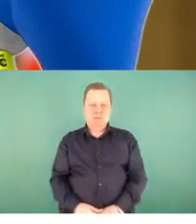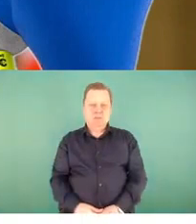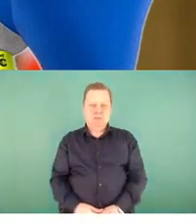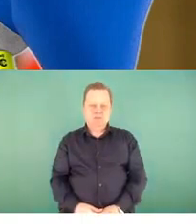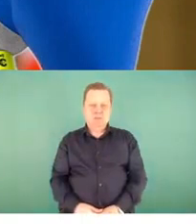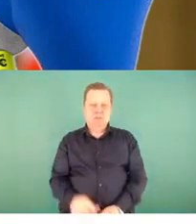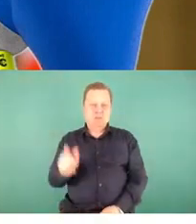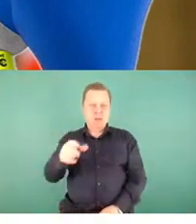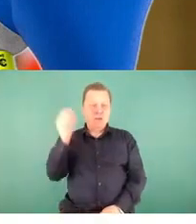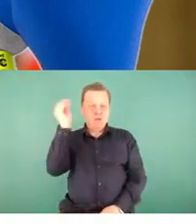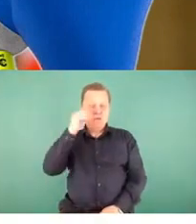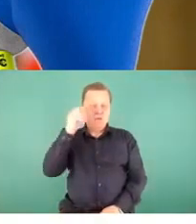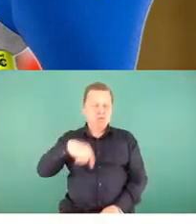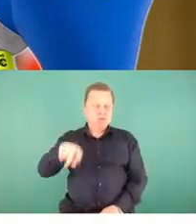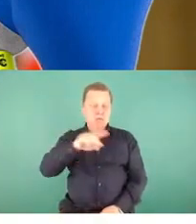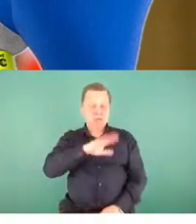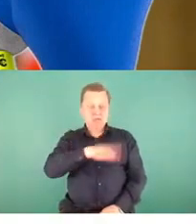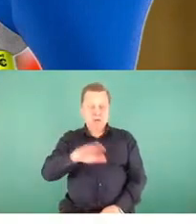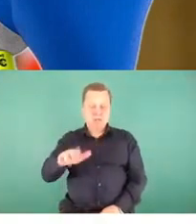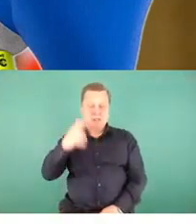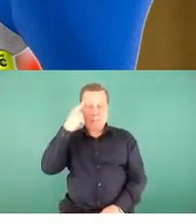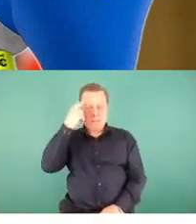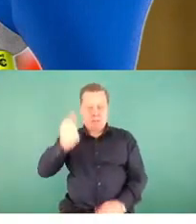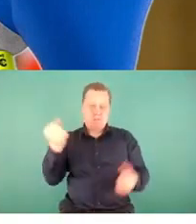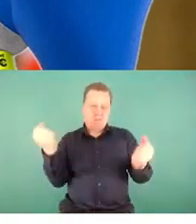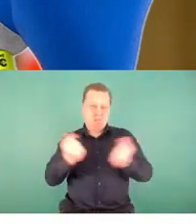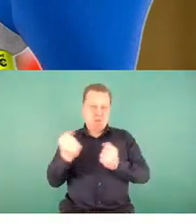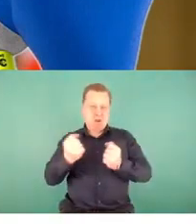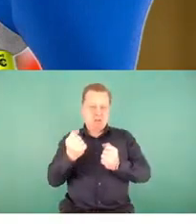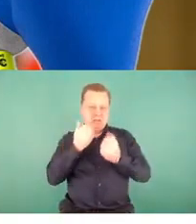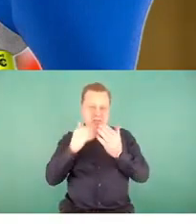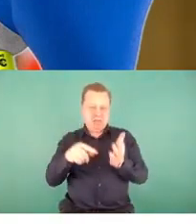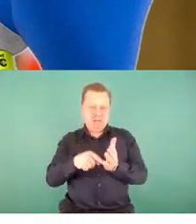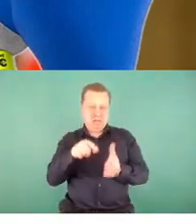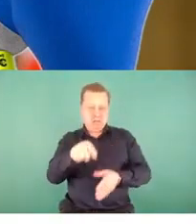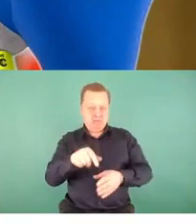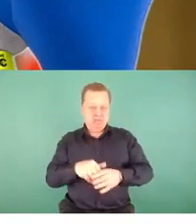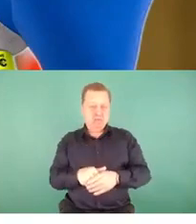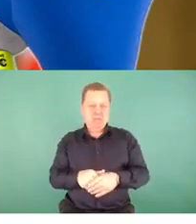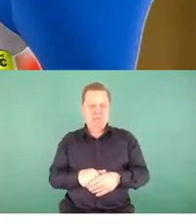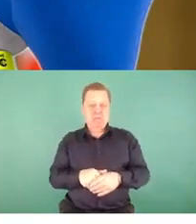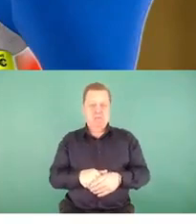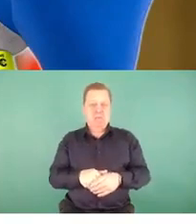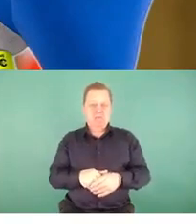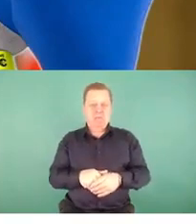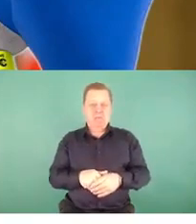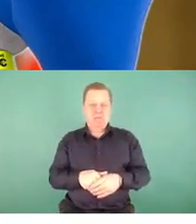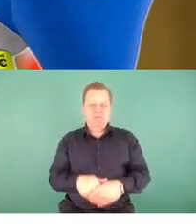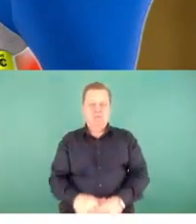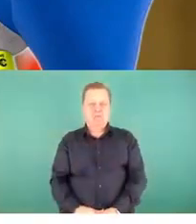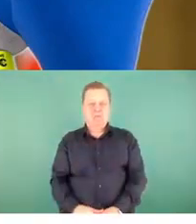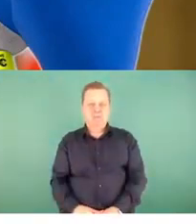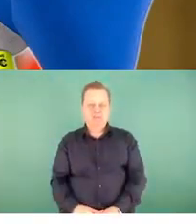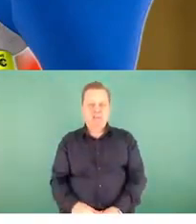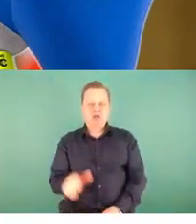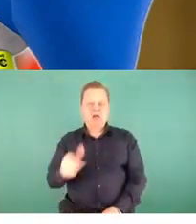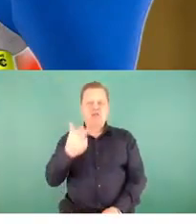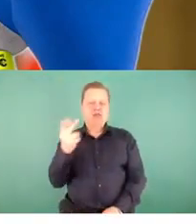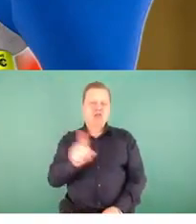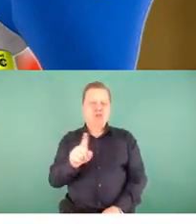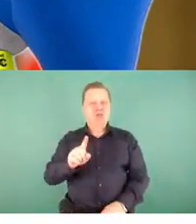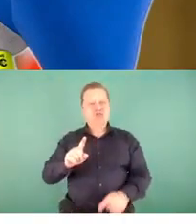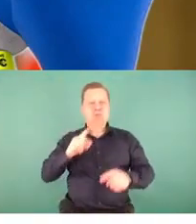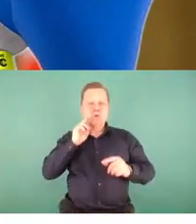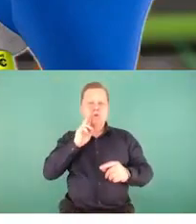zapamiętują, im się bardziej to utrwala. I większy jest efekt niż taki suchy przekaz na